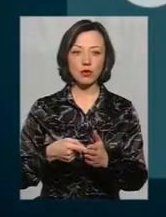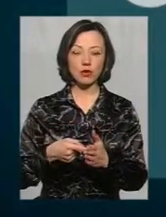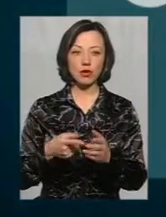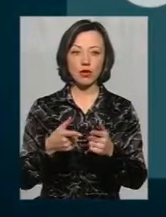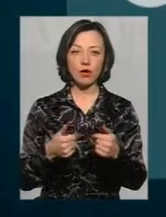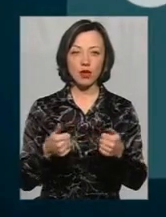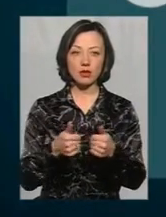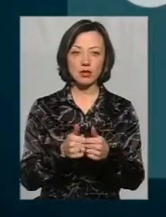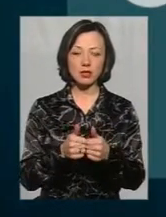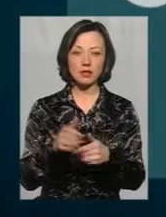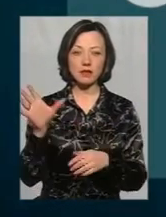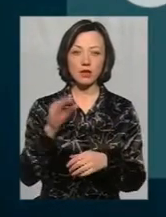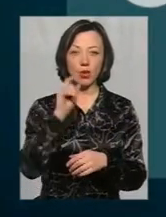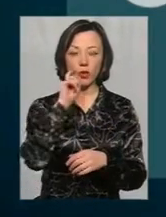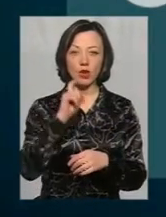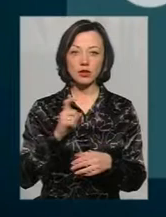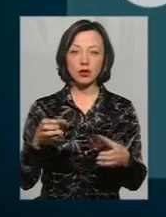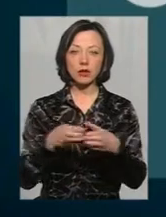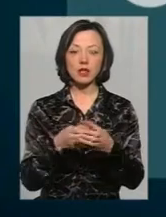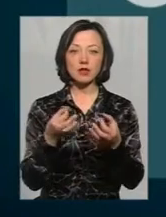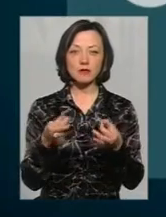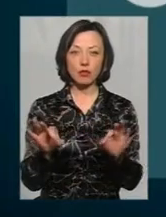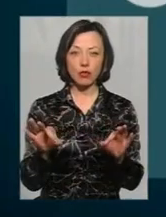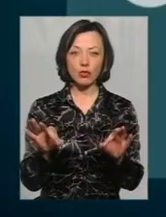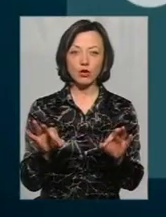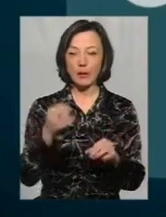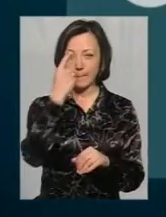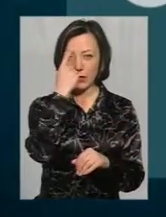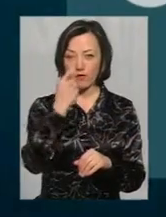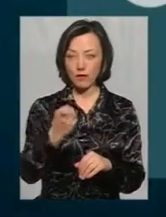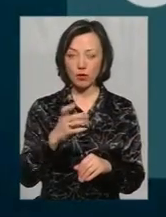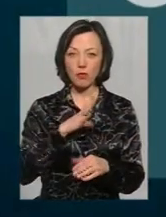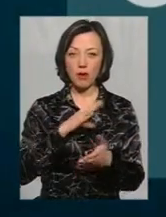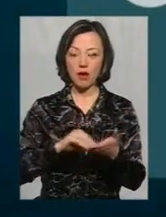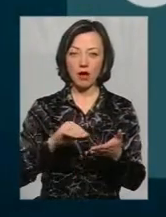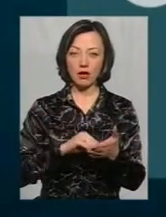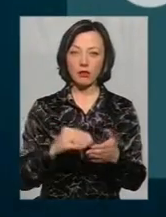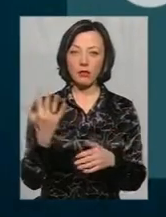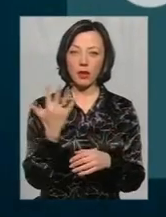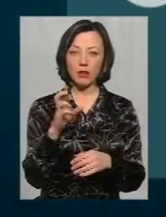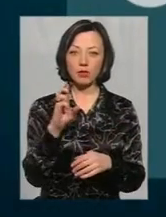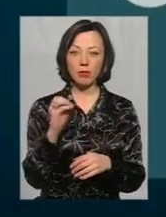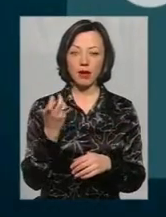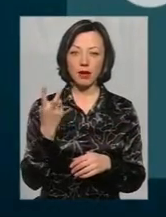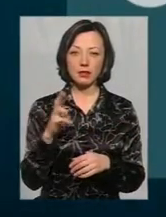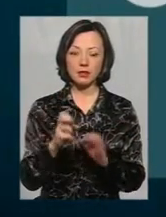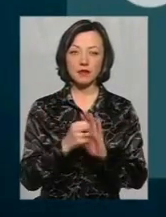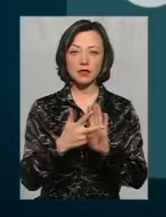організації з Українського об'єднання «Свобода», в якому повідомлялось, що на 5 березня 2018